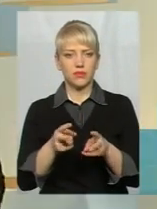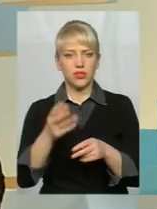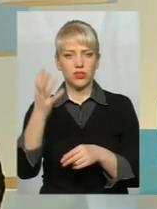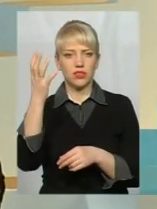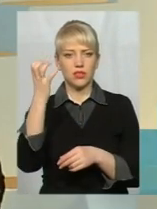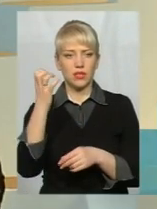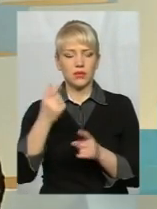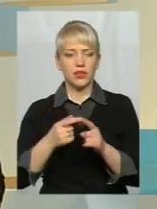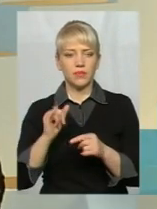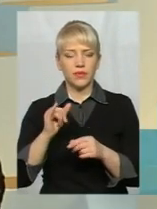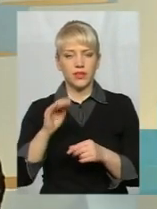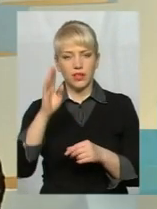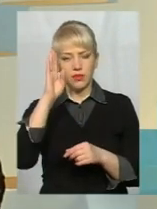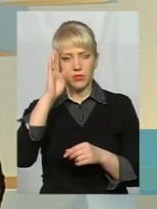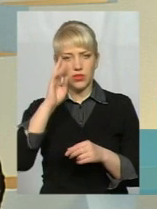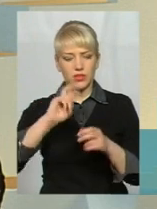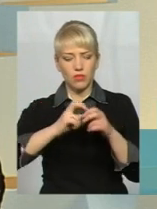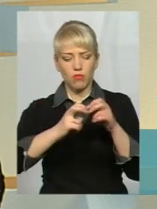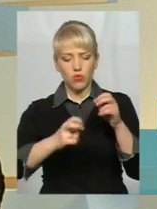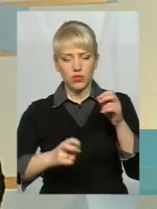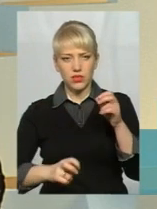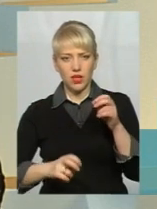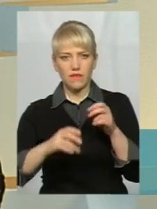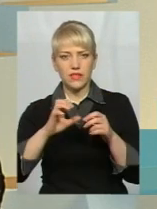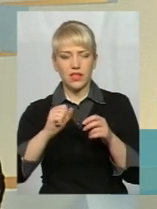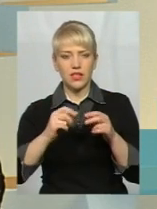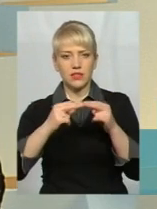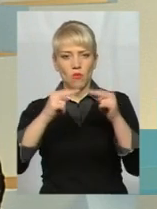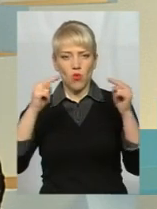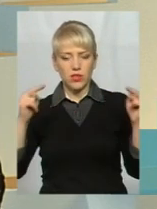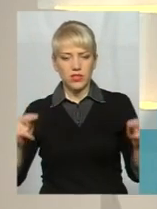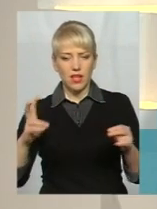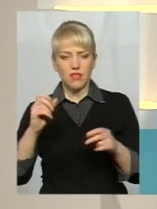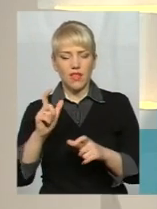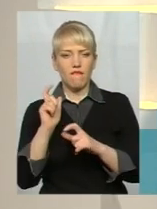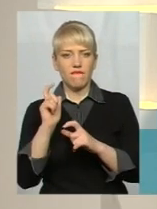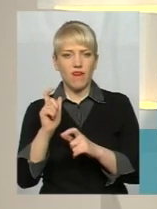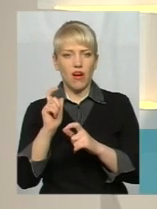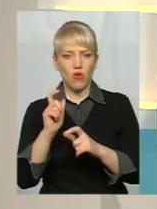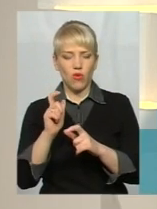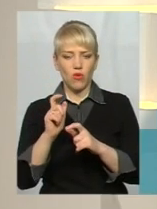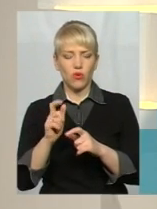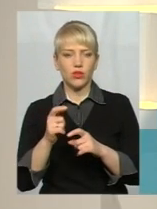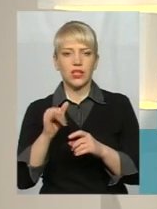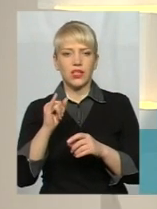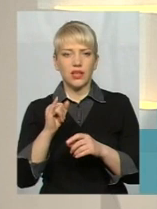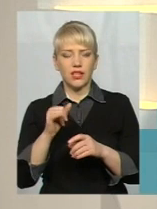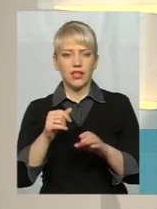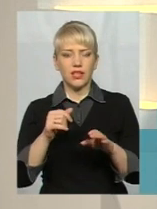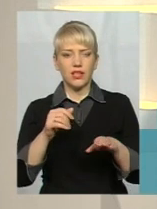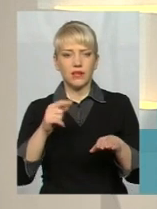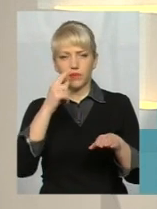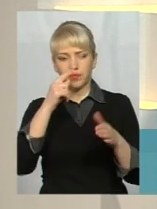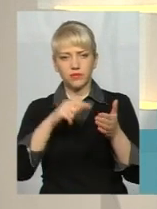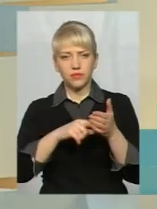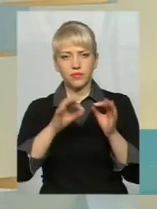спускався з моста на вагон, зачепився за лінію електропередач і отримав також удар